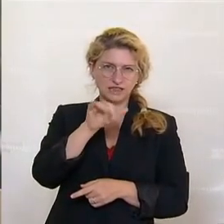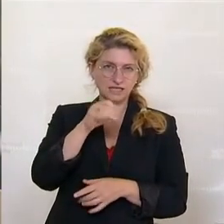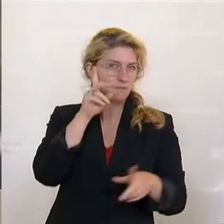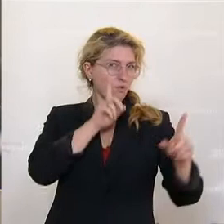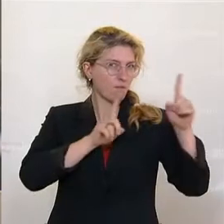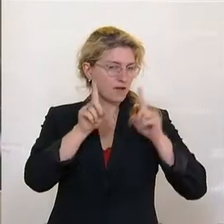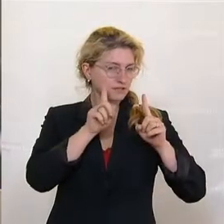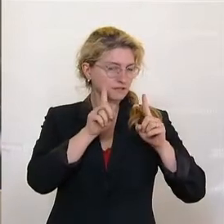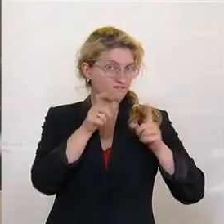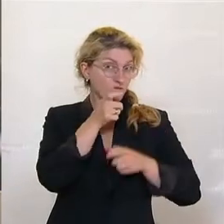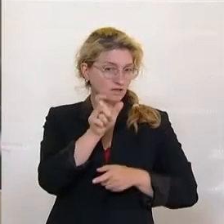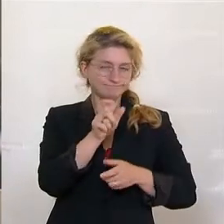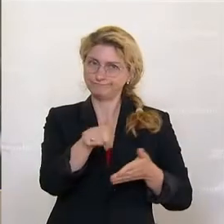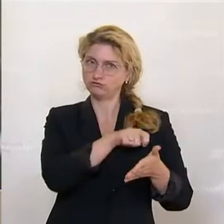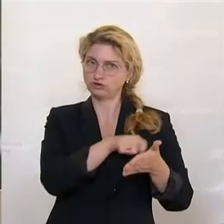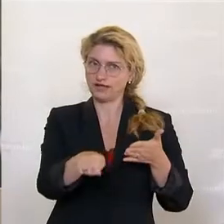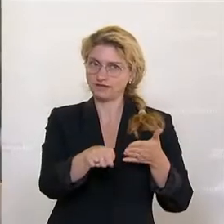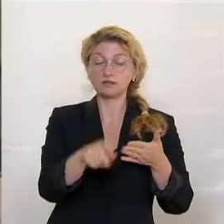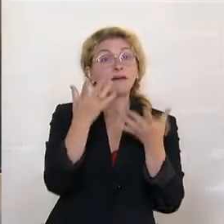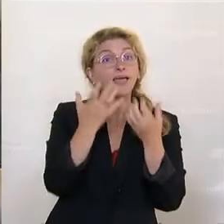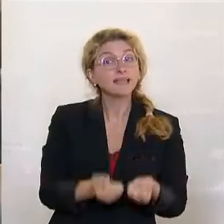Bundesregierung war käuflich.